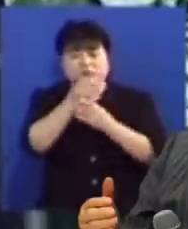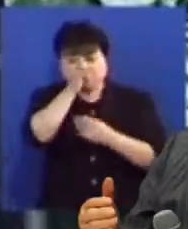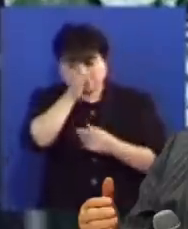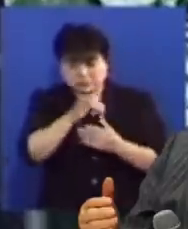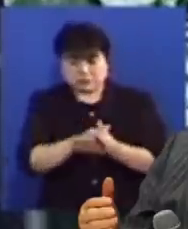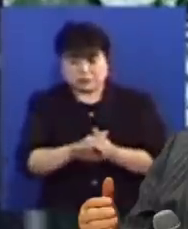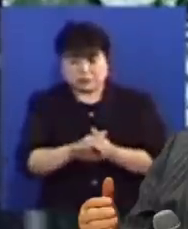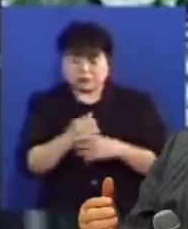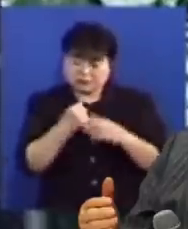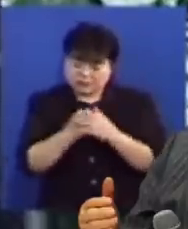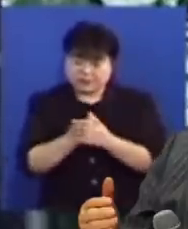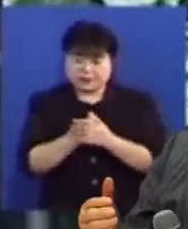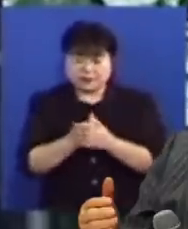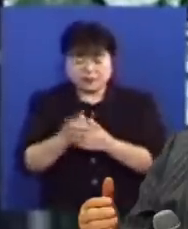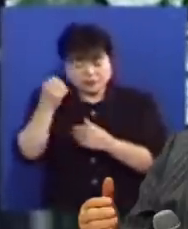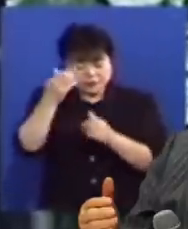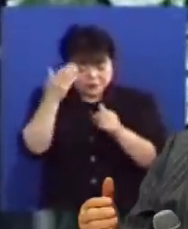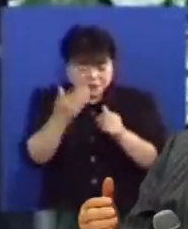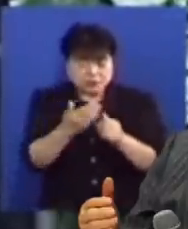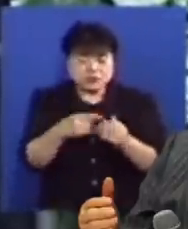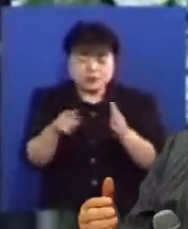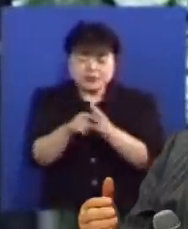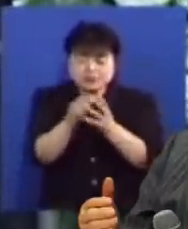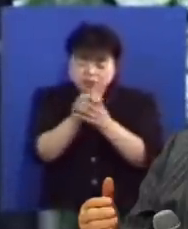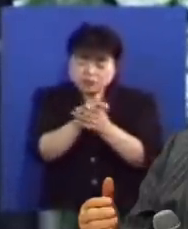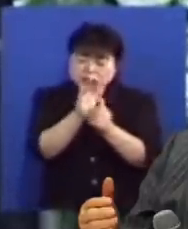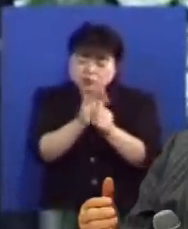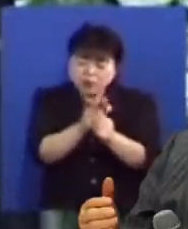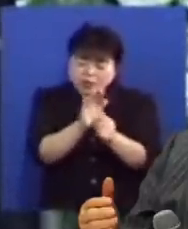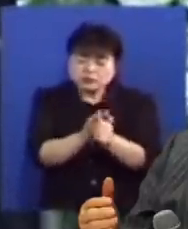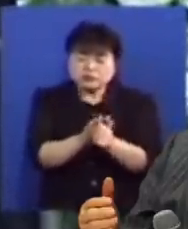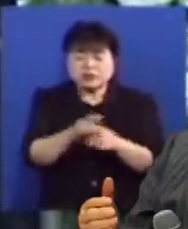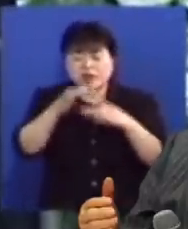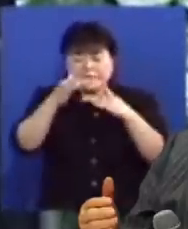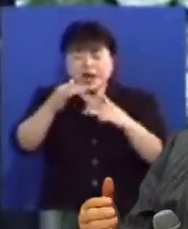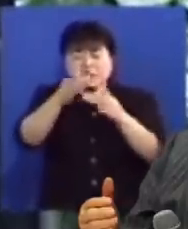그러므로 성령은 우리를 위해서 기도해 주시는 역사를